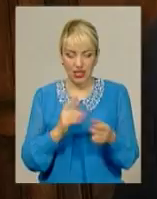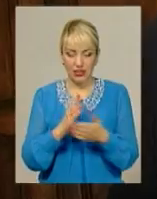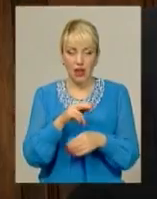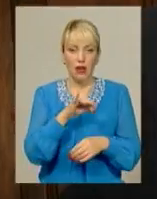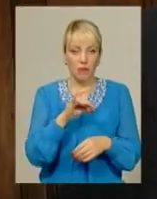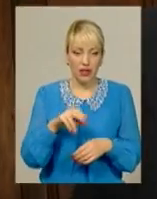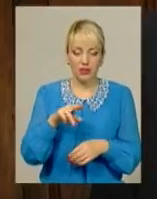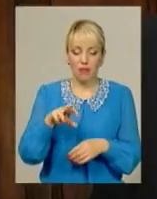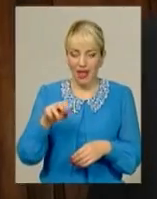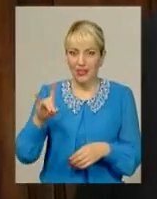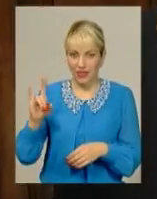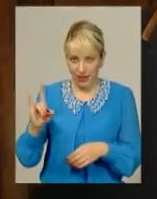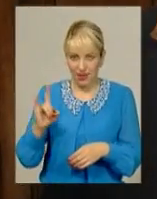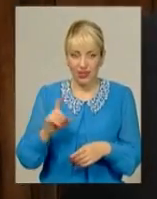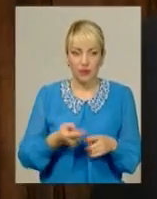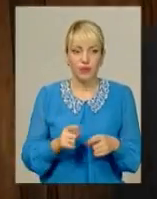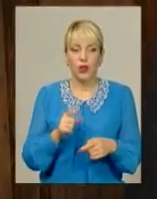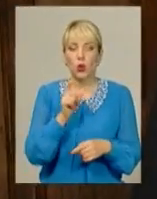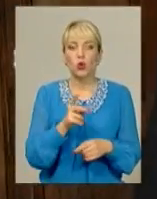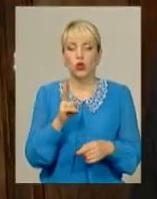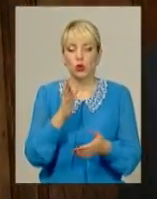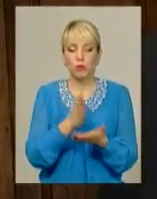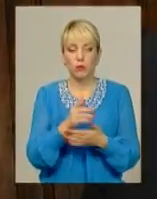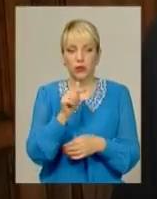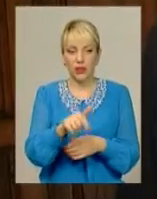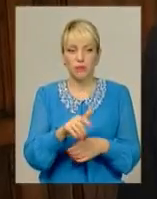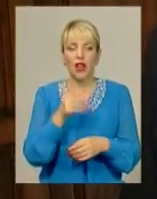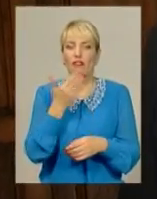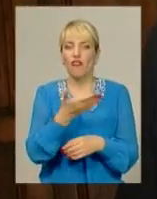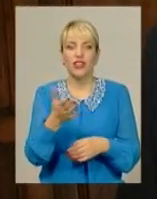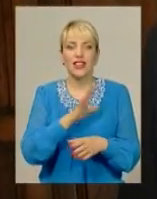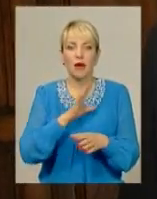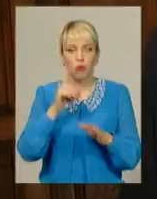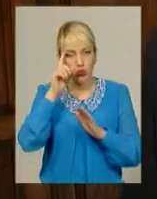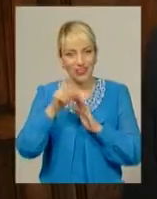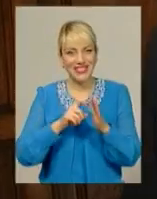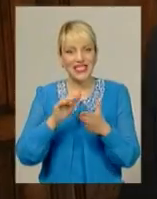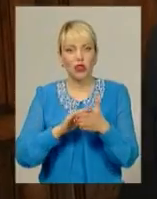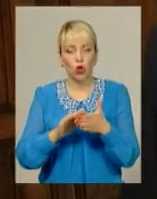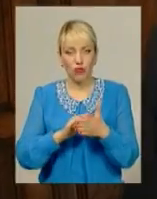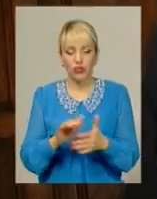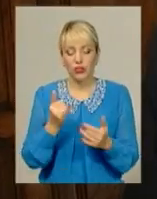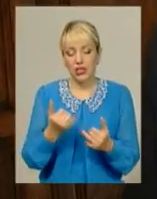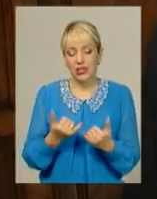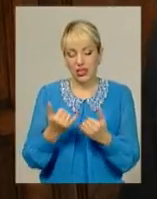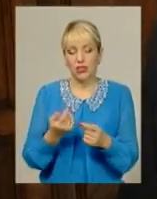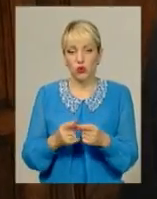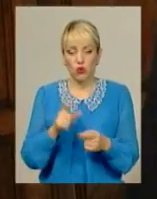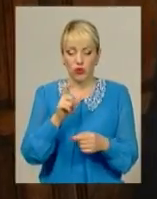які блокують. Люди, які перебували там, вони були не встановлені на слідство. В'язку з цим, людей було доставлено для